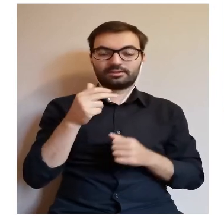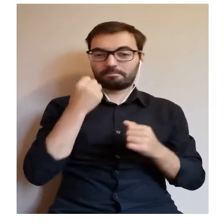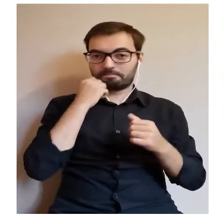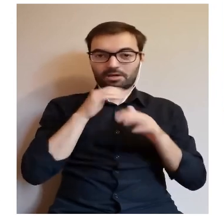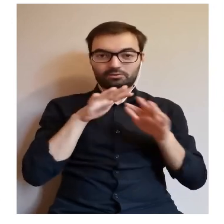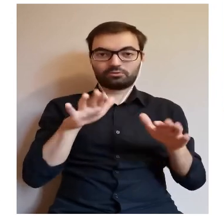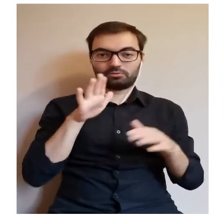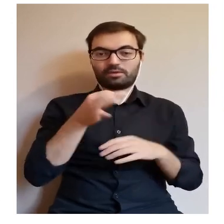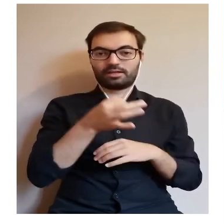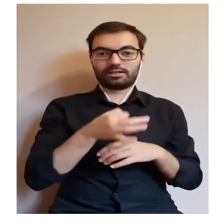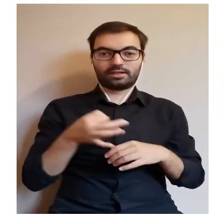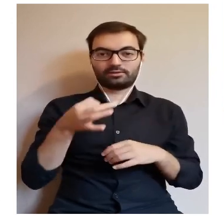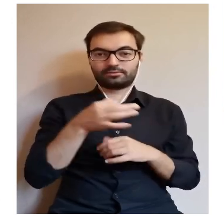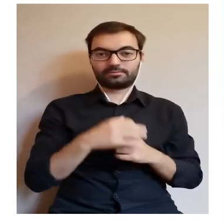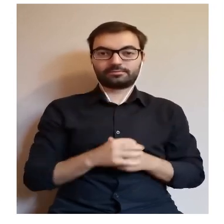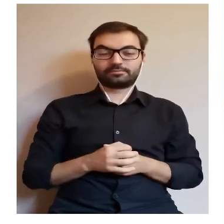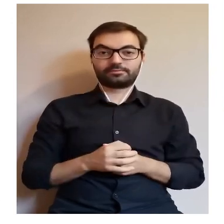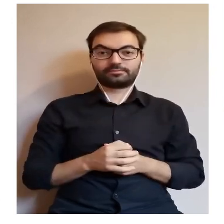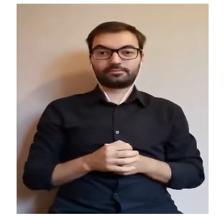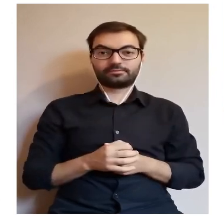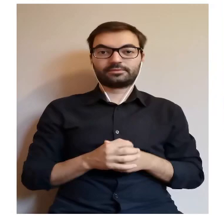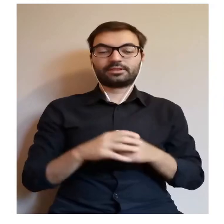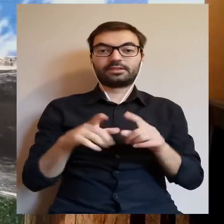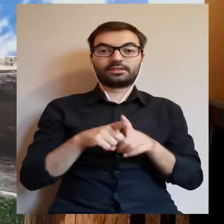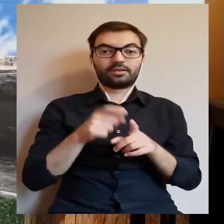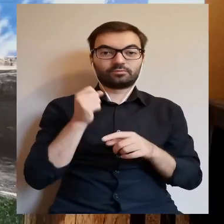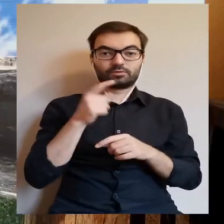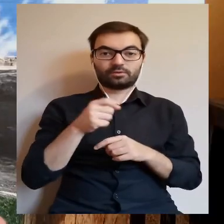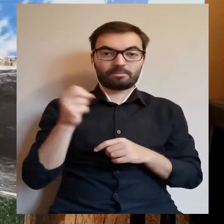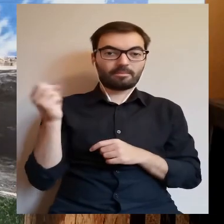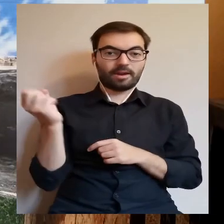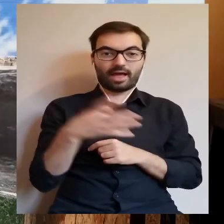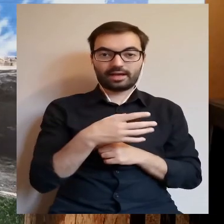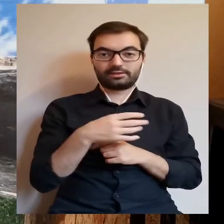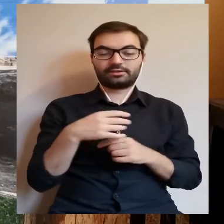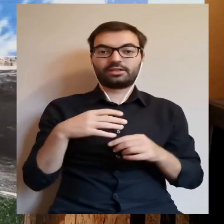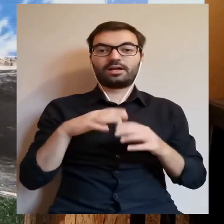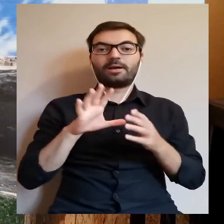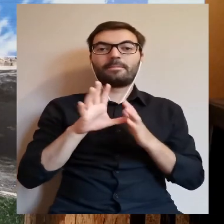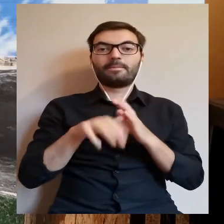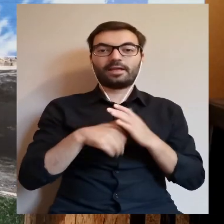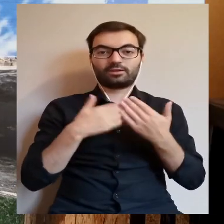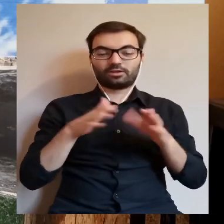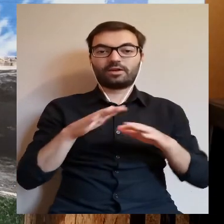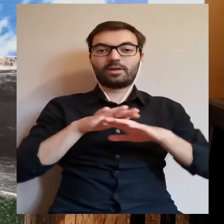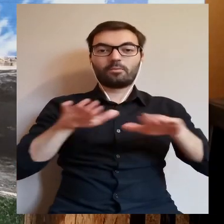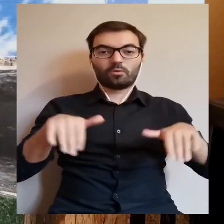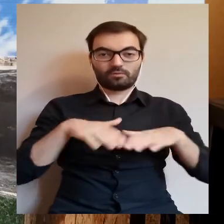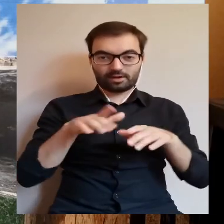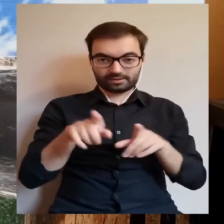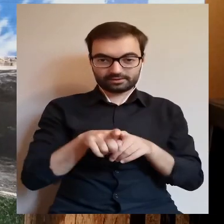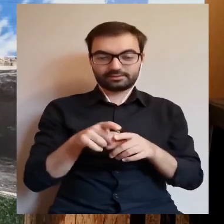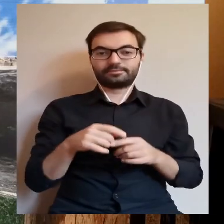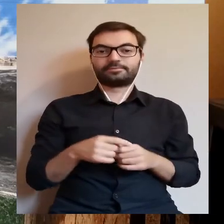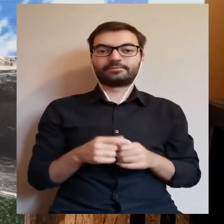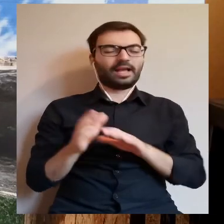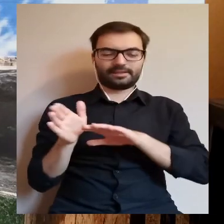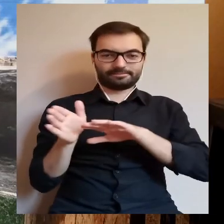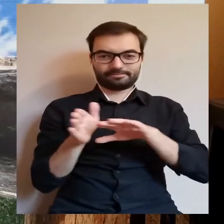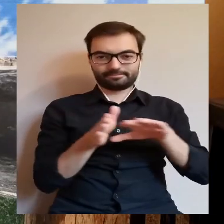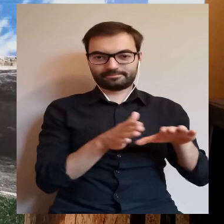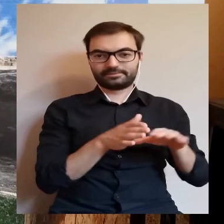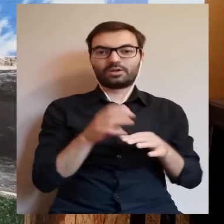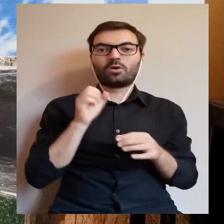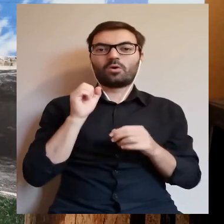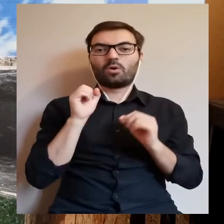całkiem sporo i są również plaże i jest kąpielisko miejskie, ale o tym za moment. Cóż